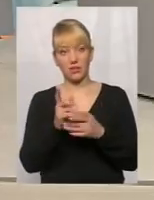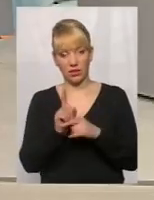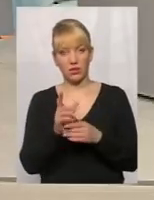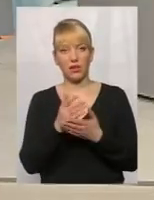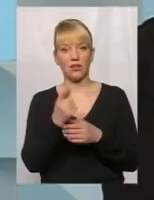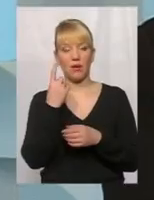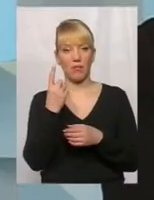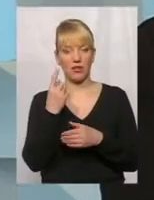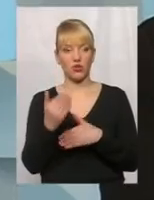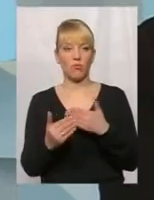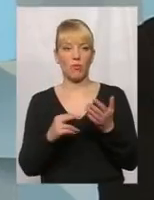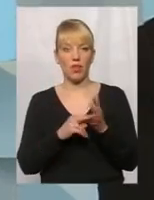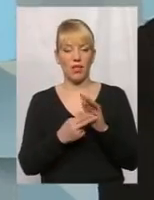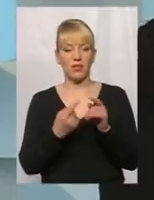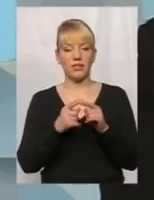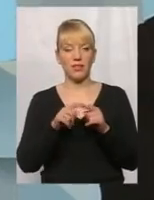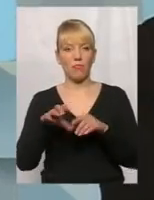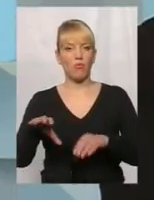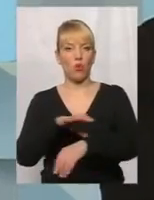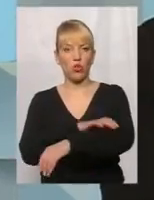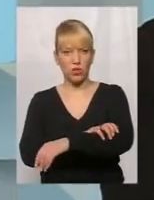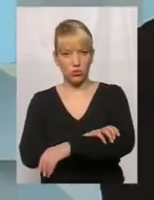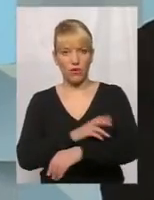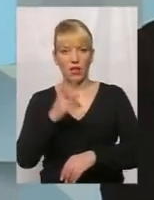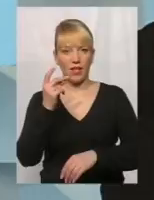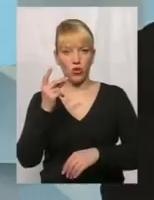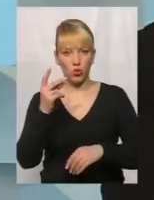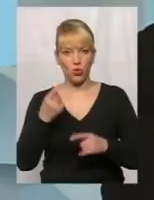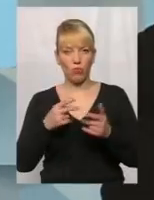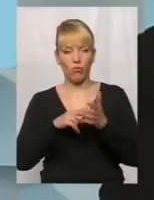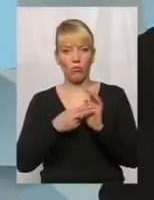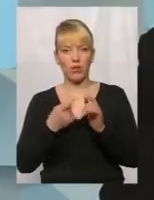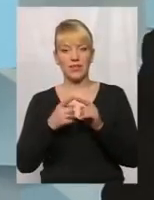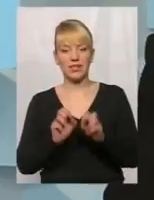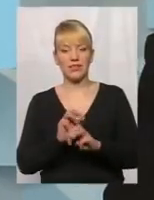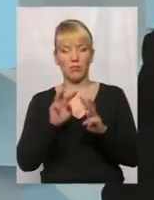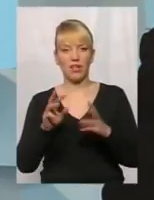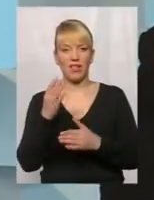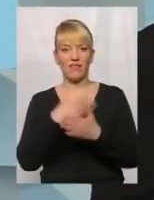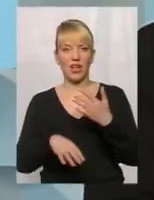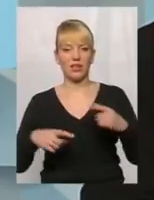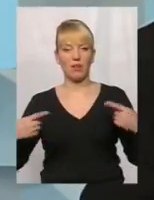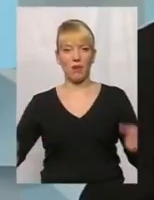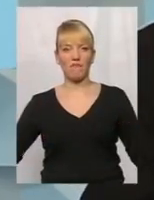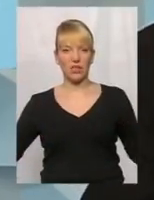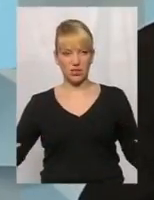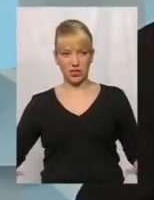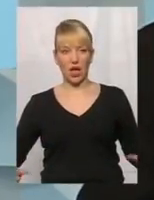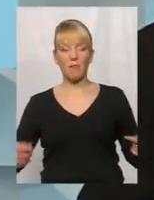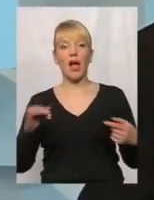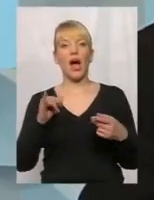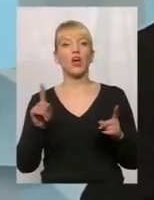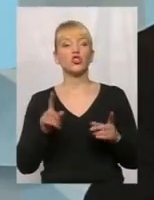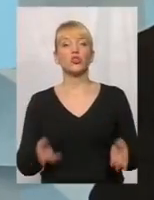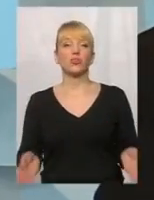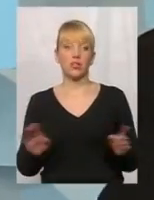першому плані це йде протизування, на другому плані це забезпечення інвалідними візками, і вже що остається, от